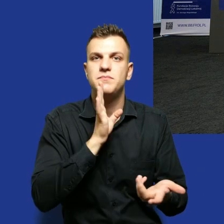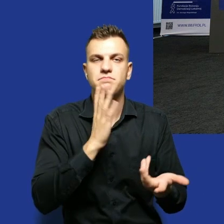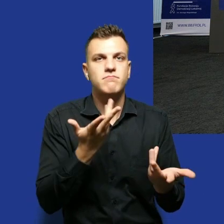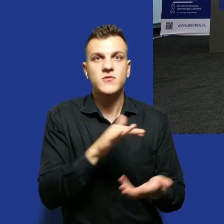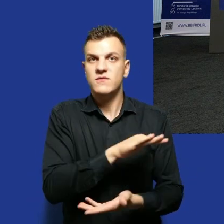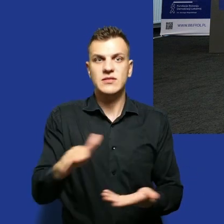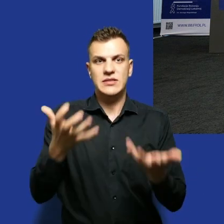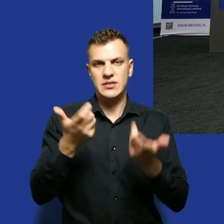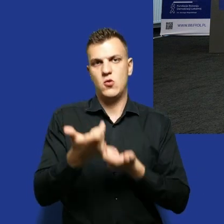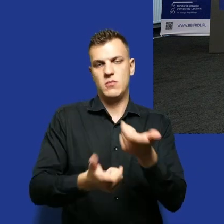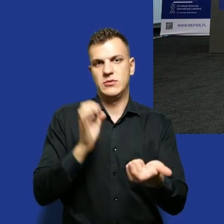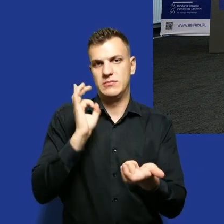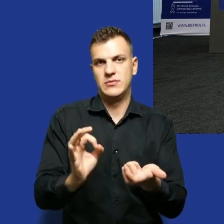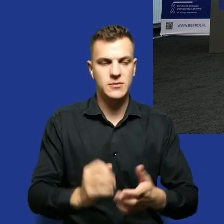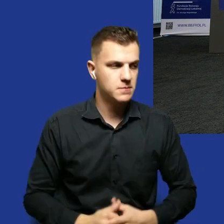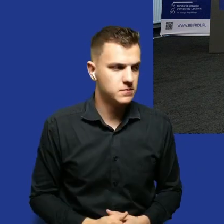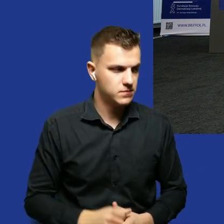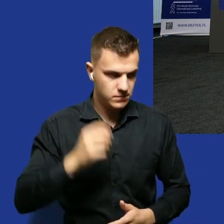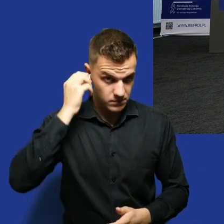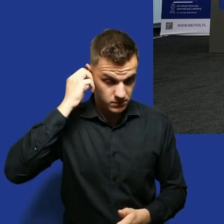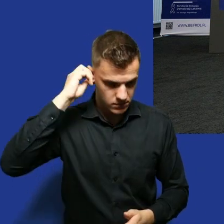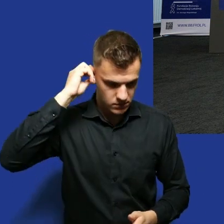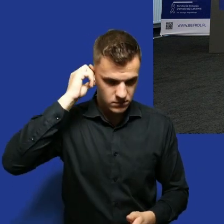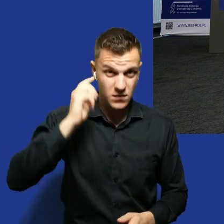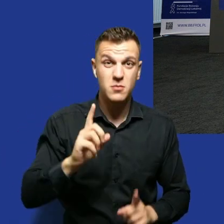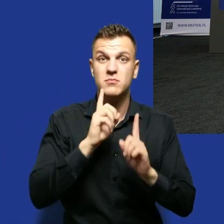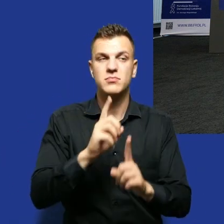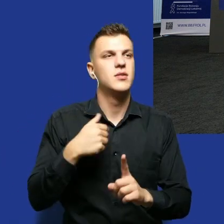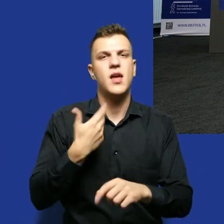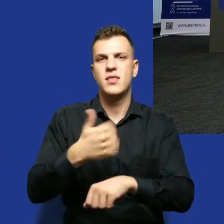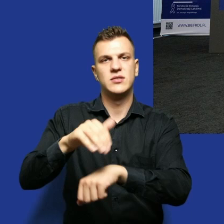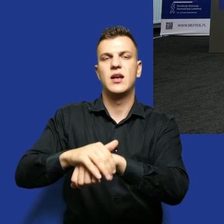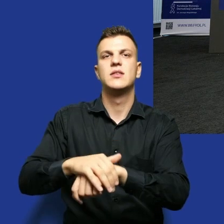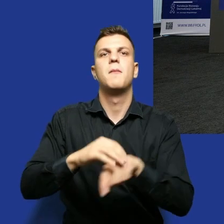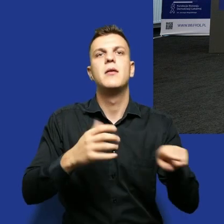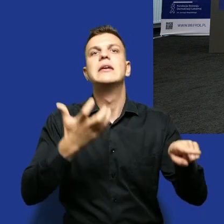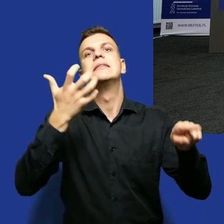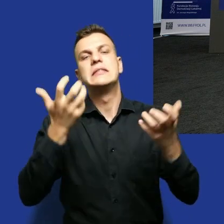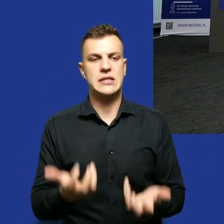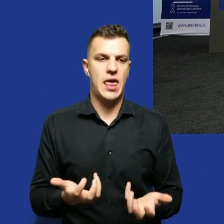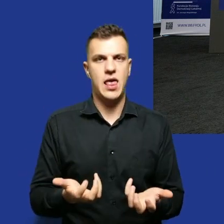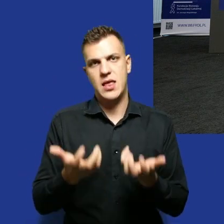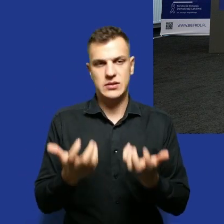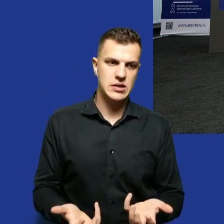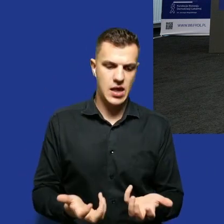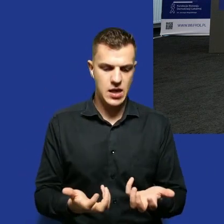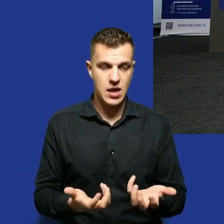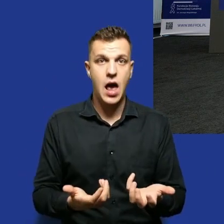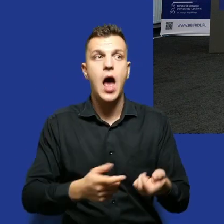dobrze. A mogę wejść na chwilę w tryb polemiczny? Proszę bardzo. Bo ja się nie zgadzam, że najważniejsza jest intencja, bo to jest nierozstrzygalne. W sensie jeżeli